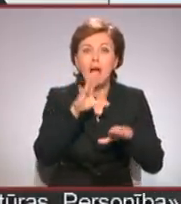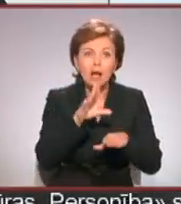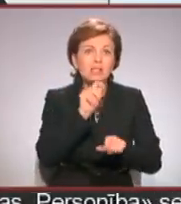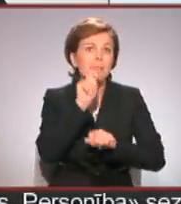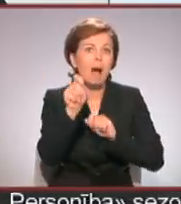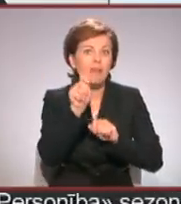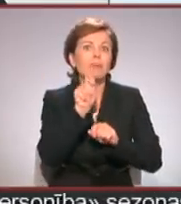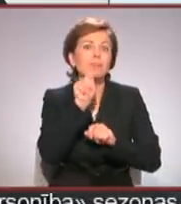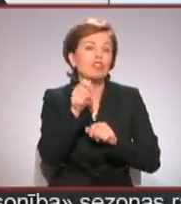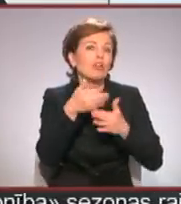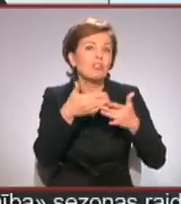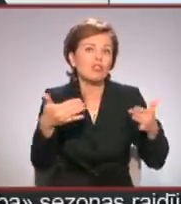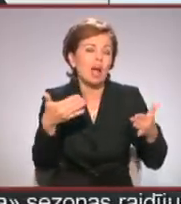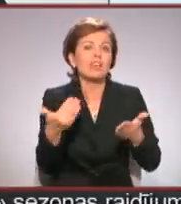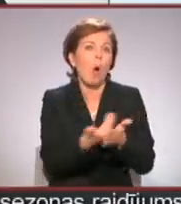nominācijās.